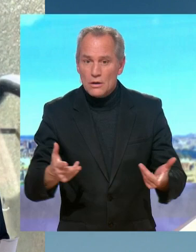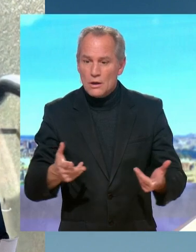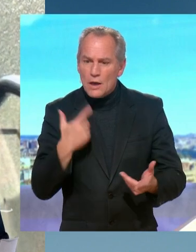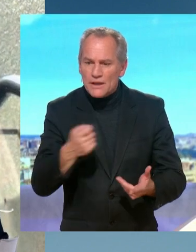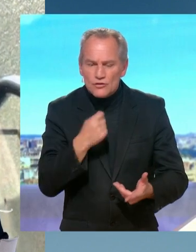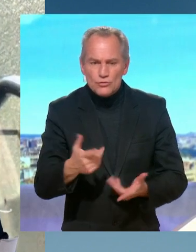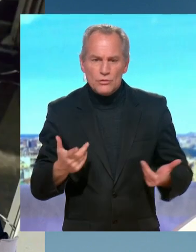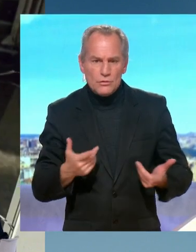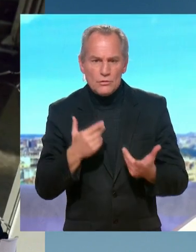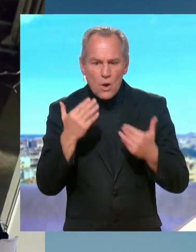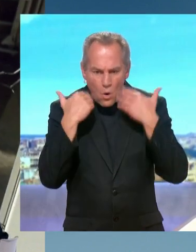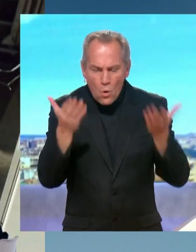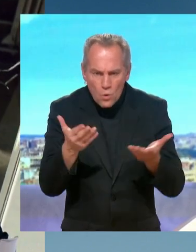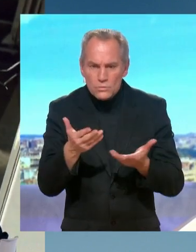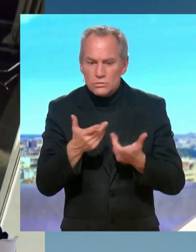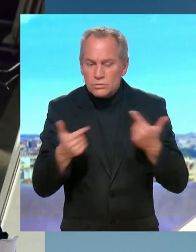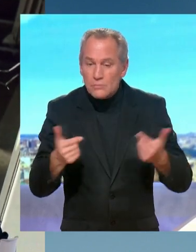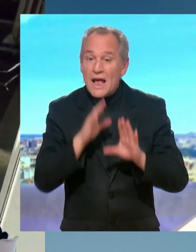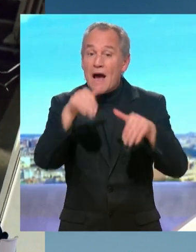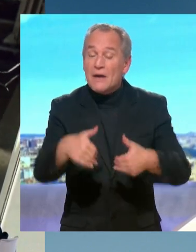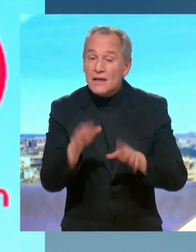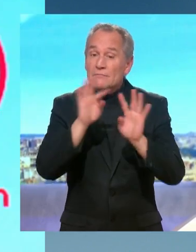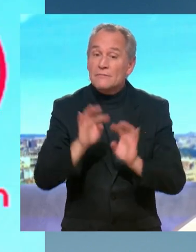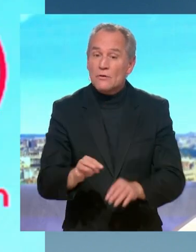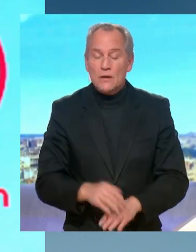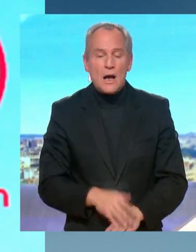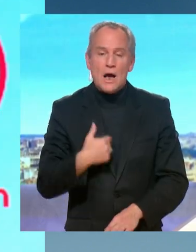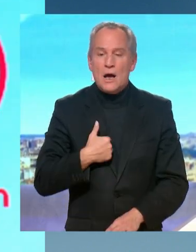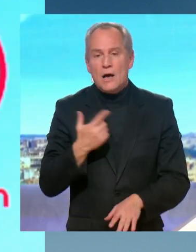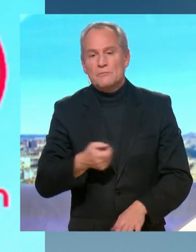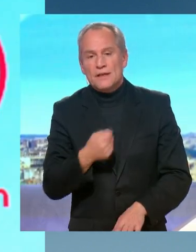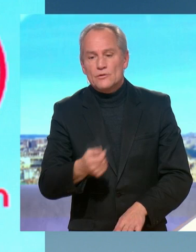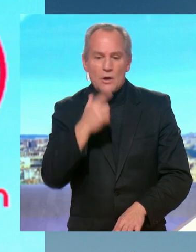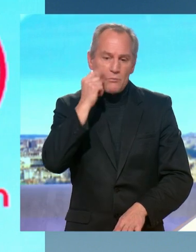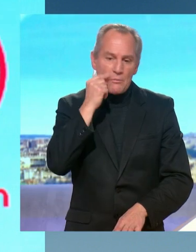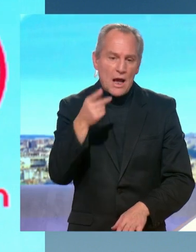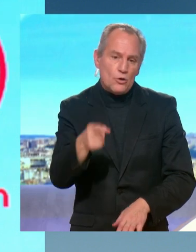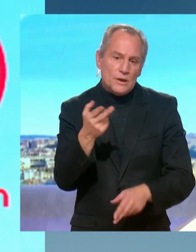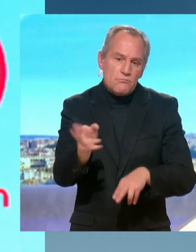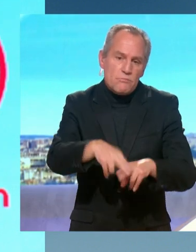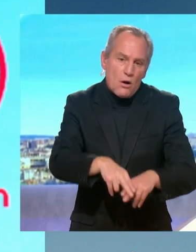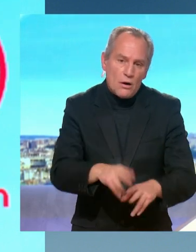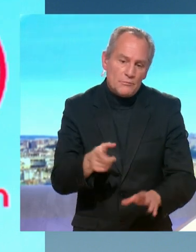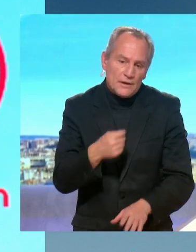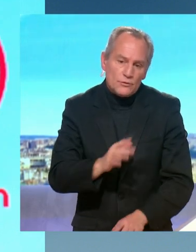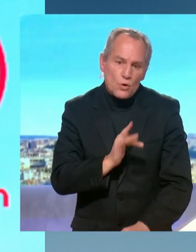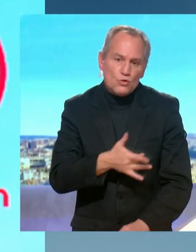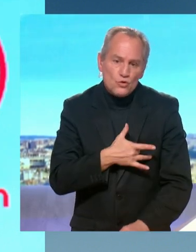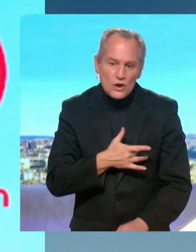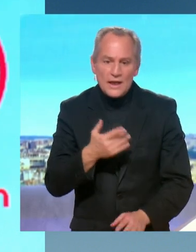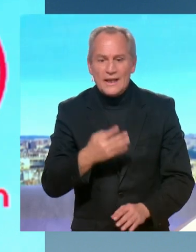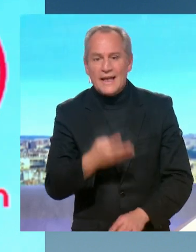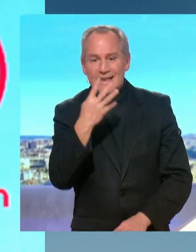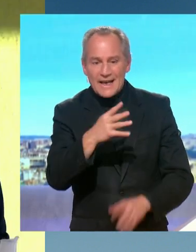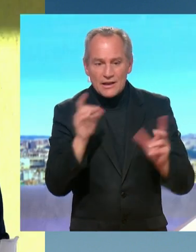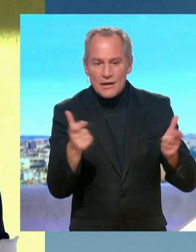Et après ? Après, d'abord, je voudrais évidemment dire le drame qu'inspire la mort de ce père de famille, mais voir aussi qu y a eu quatre interpellations à Dijon. 21